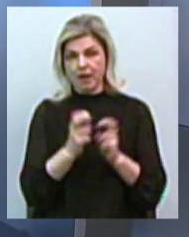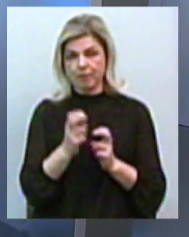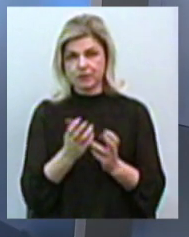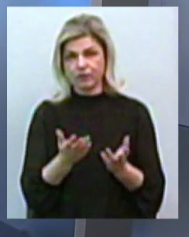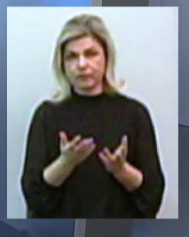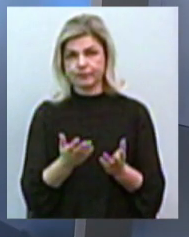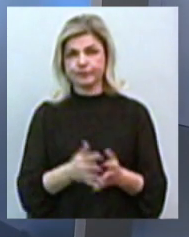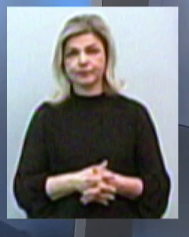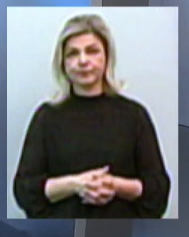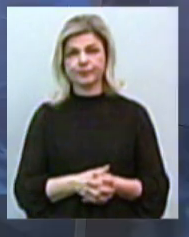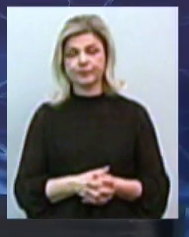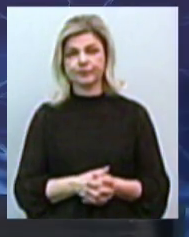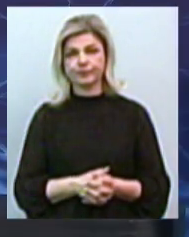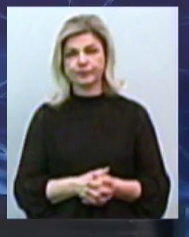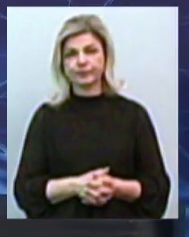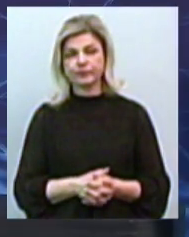чергового продажу.